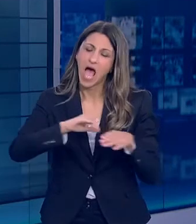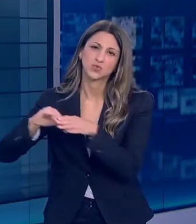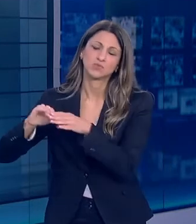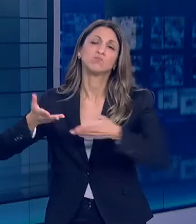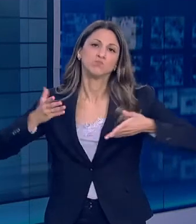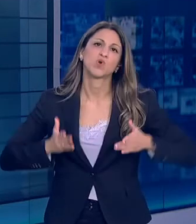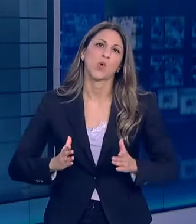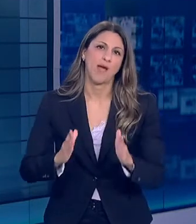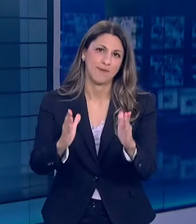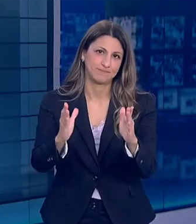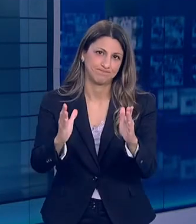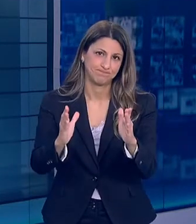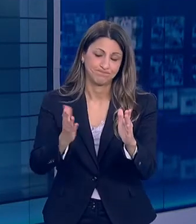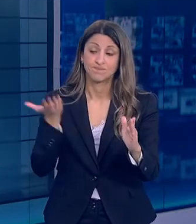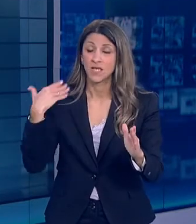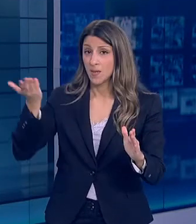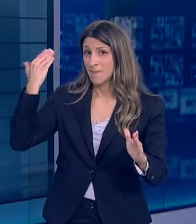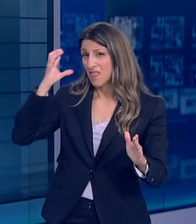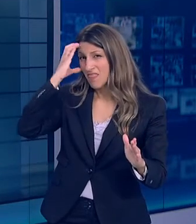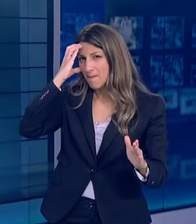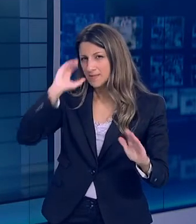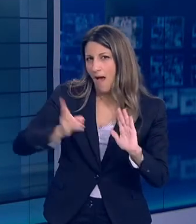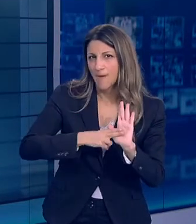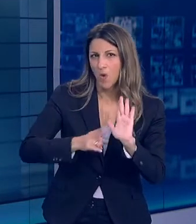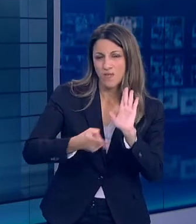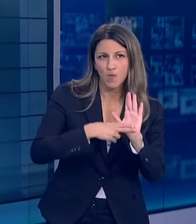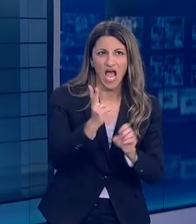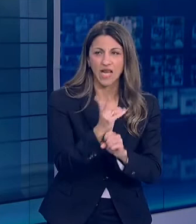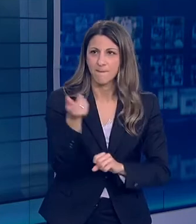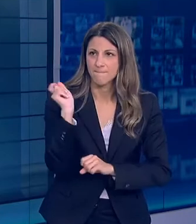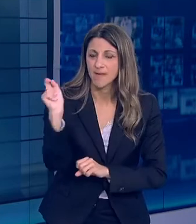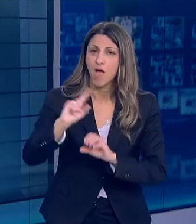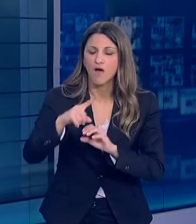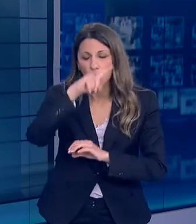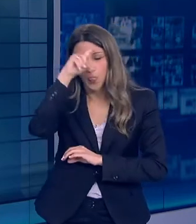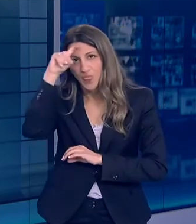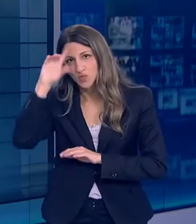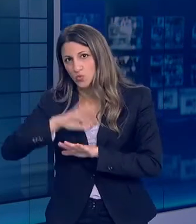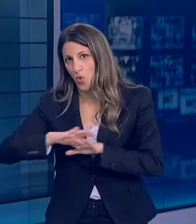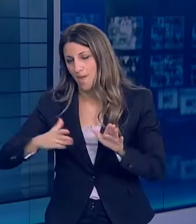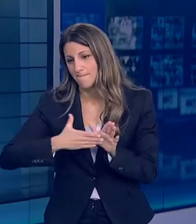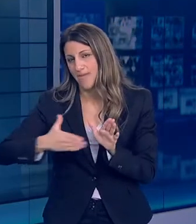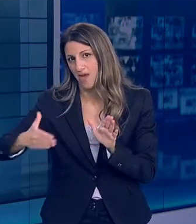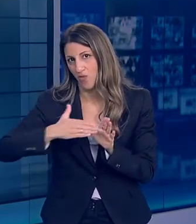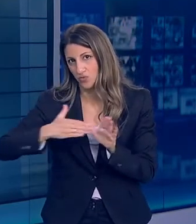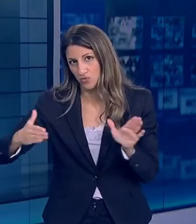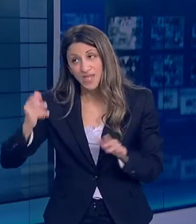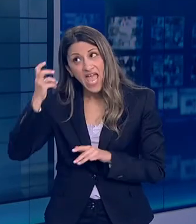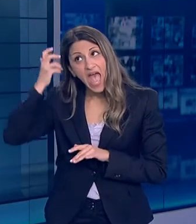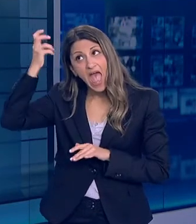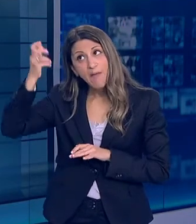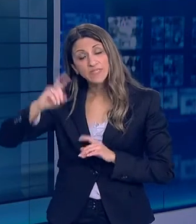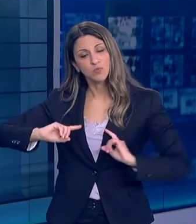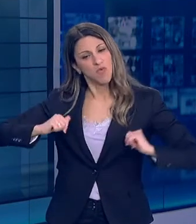Η πιο δύσκολη περίοδος ήταν αυτή του απογορευτικού του lockdown γενναία και επιβεβλημένη εισήγηση των επιστημόνων και απόφαση της